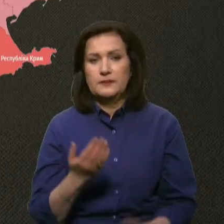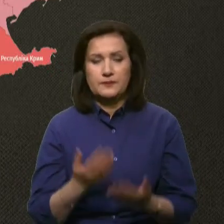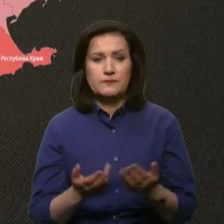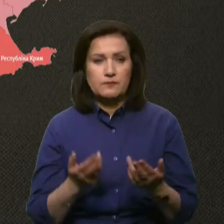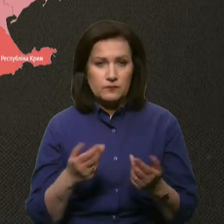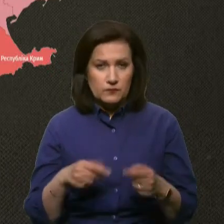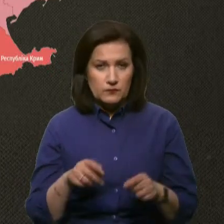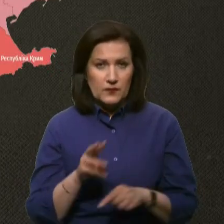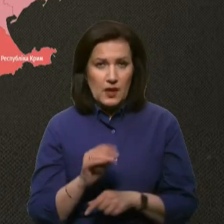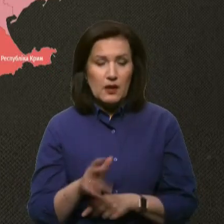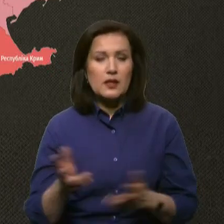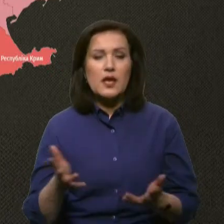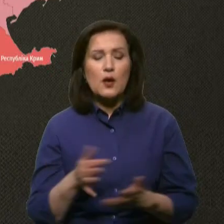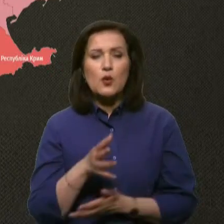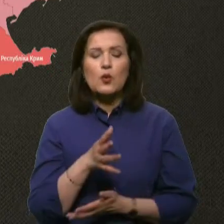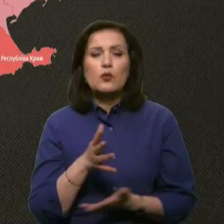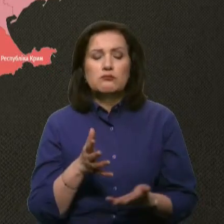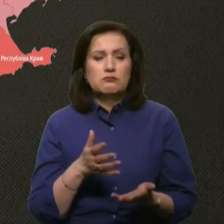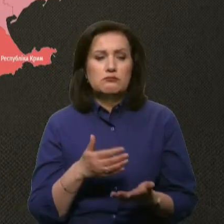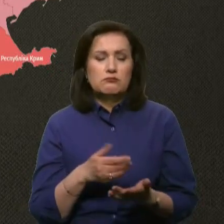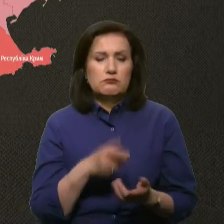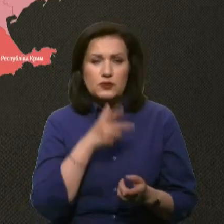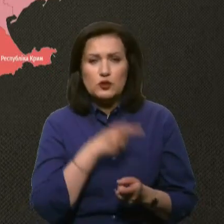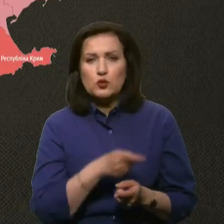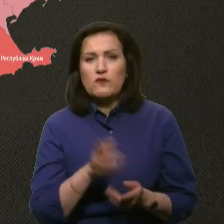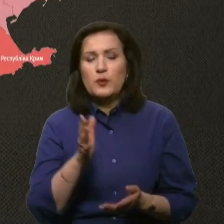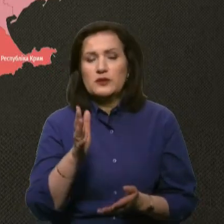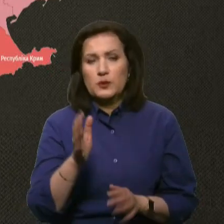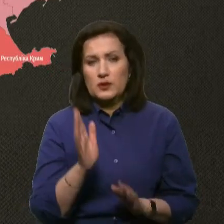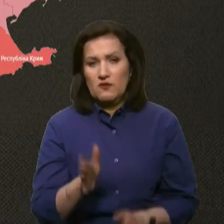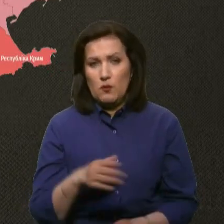так, то про яку часову перспективу може йтися?